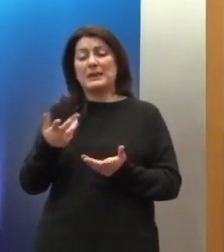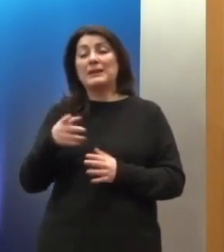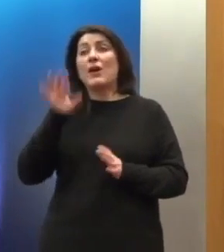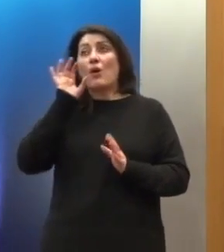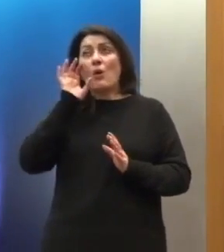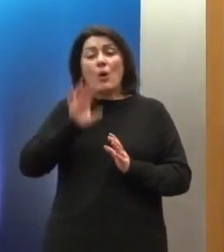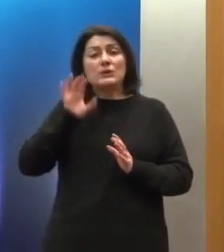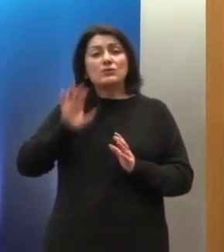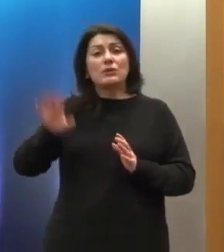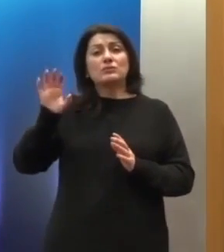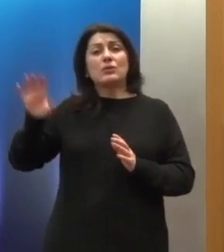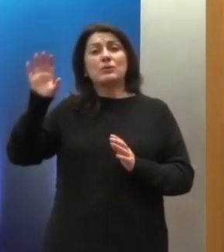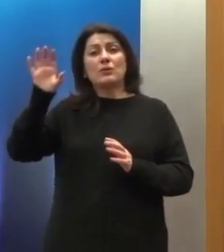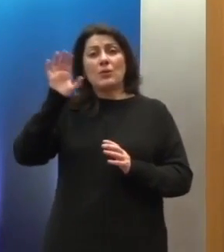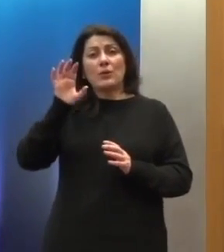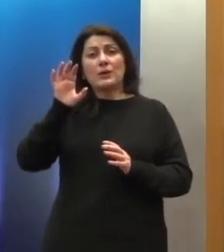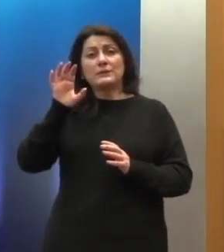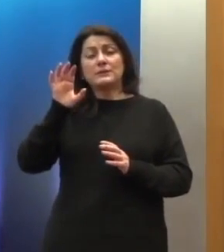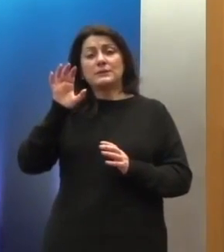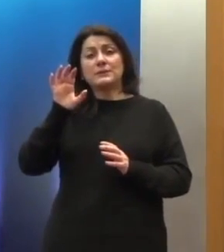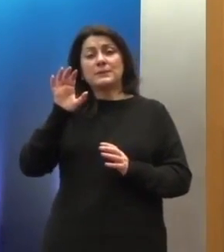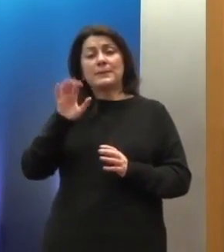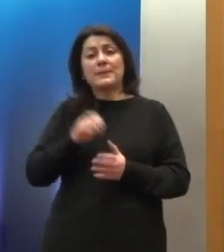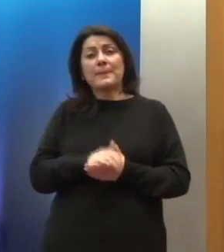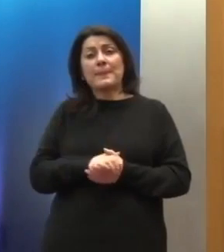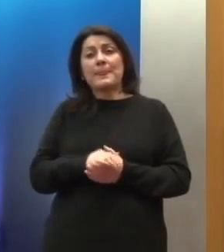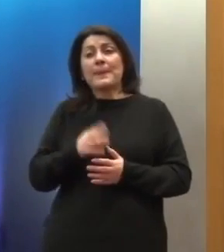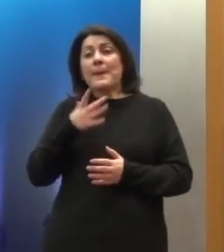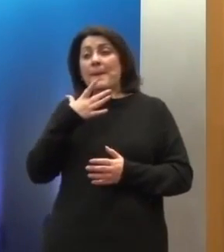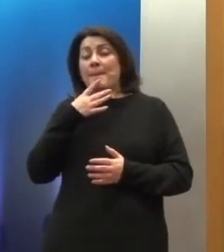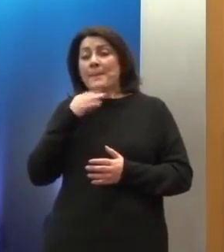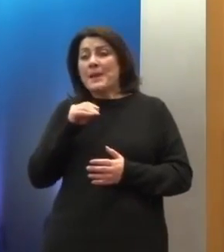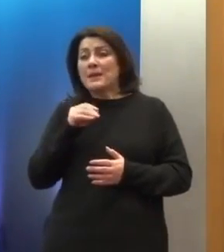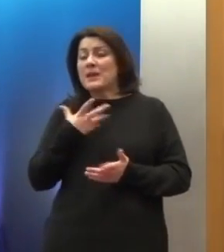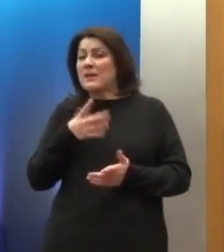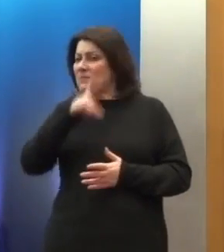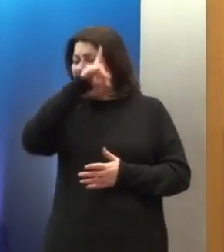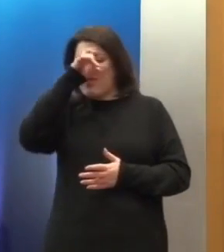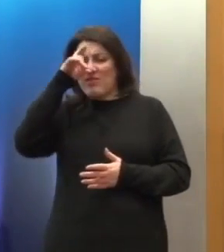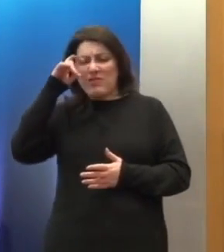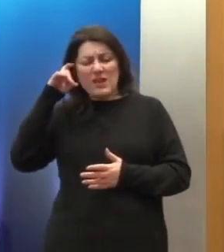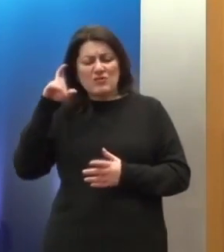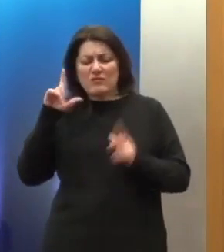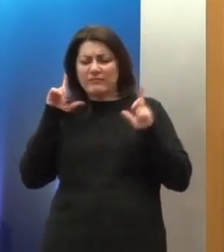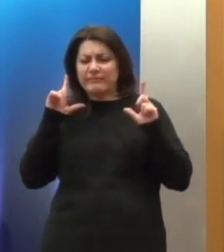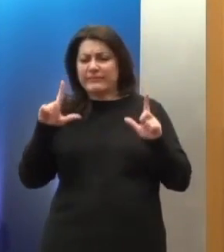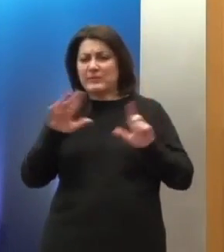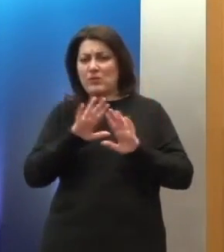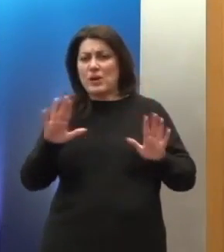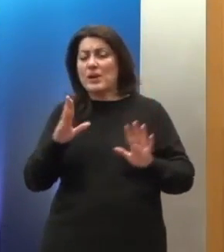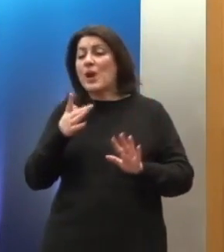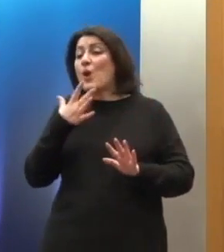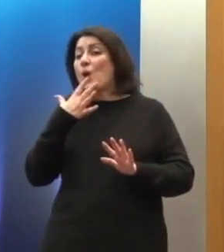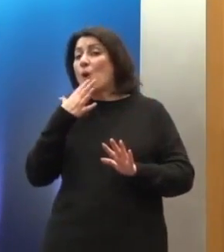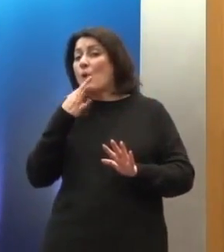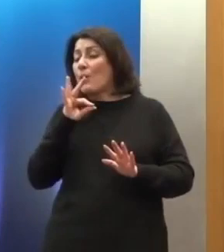σε σχιζοφρενικές καταστάσεις, ακριβώς επειδή η